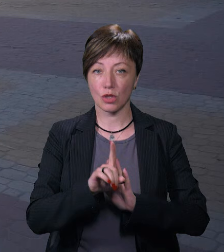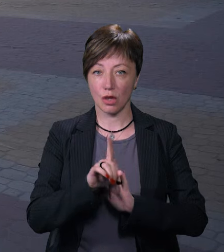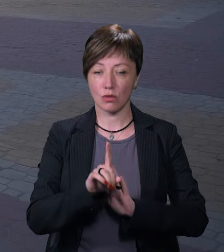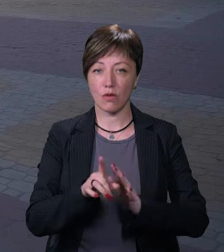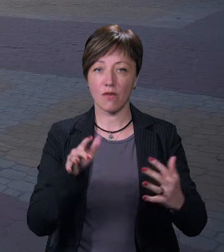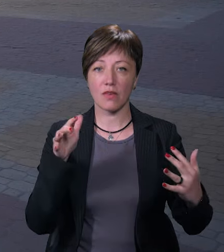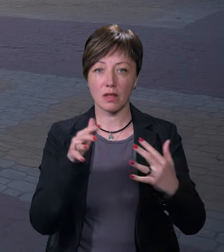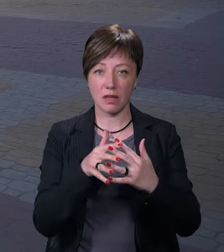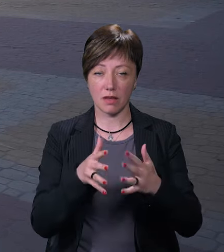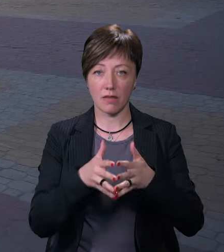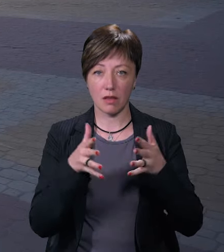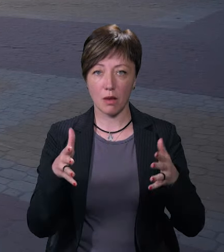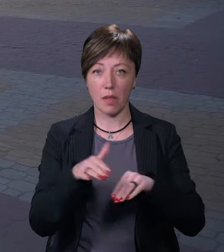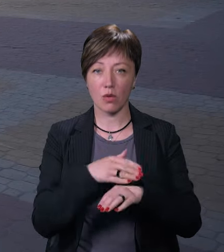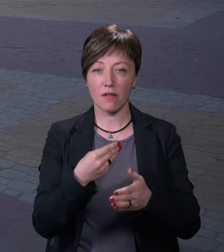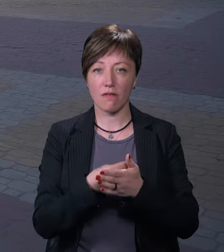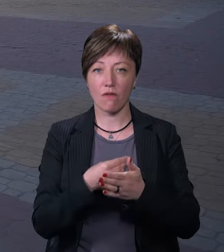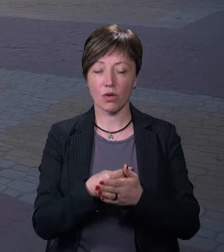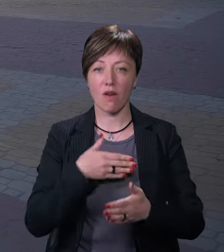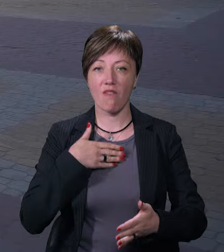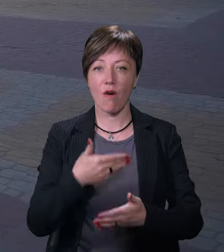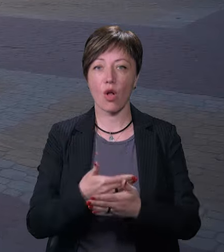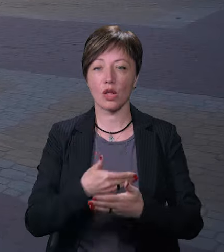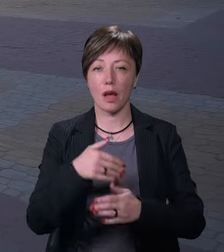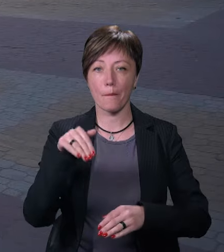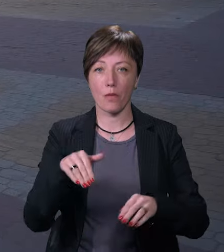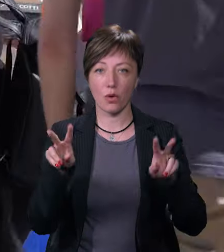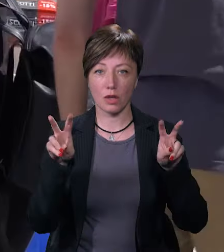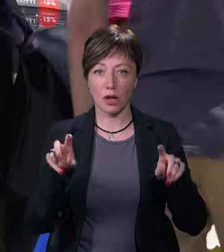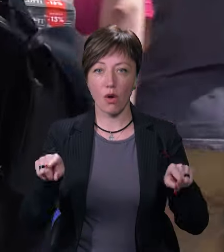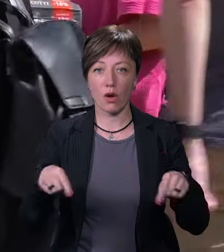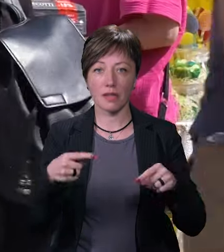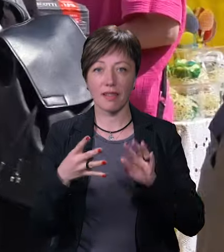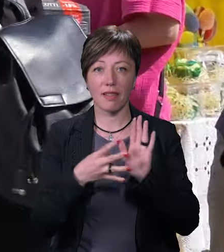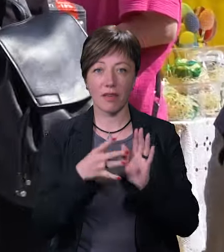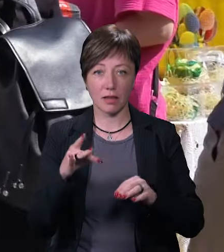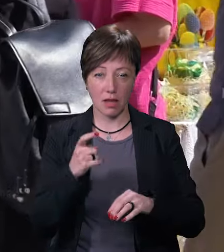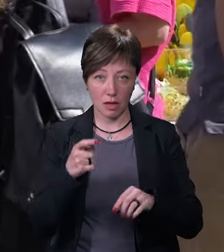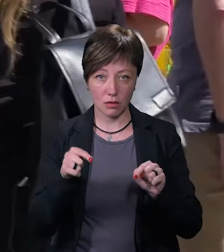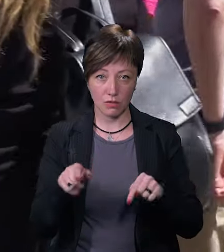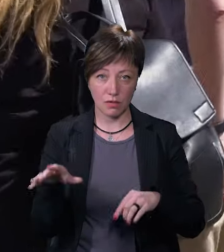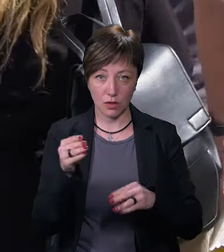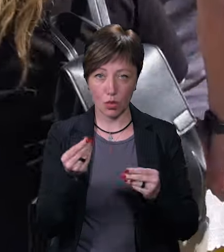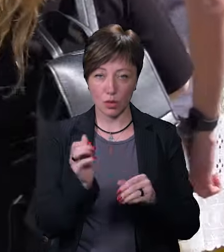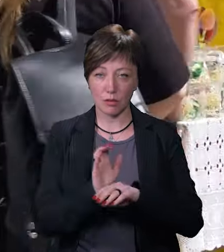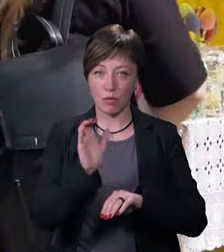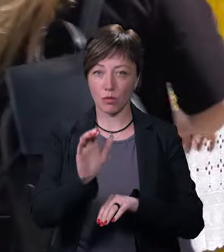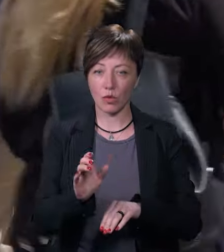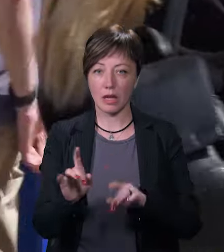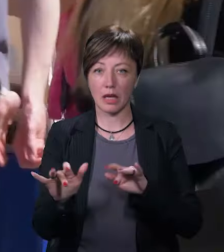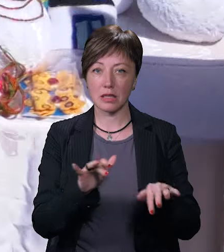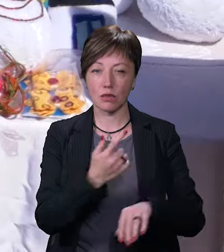повномасштабного вторгнення благодійний фонд «Волонтера Поділля» організував його в дев'яте. Цього разу всі кошти спрямують на